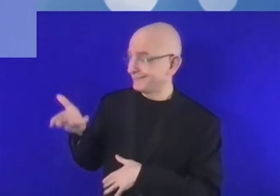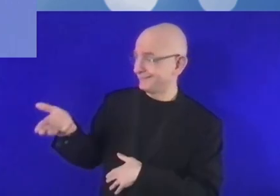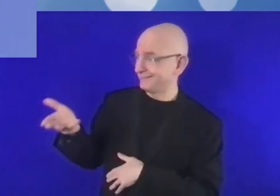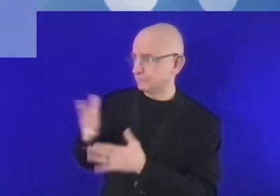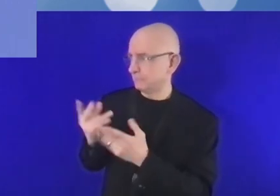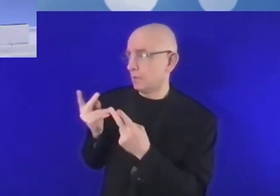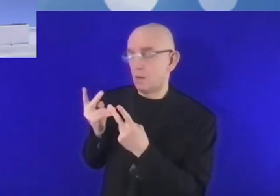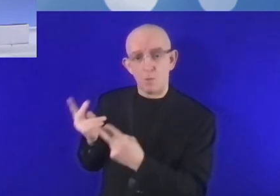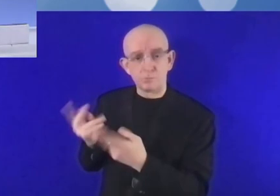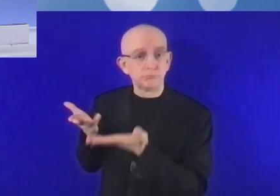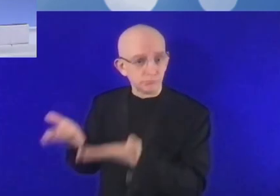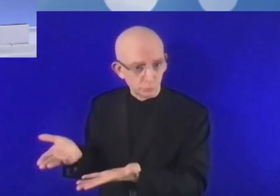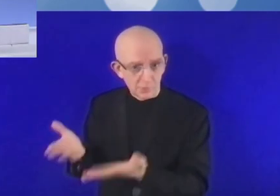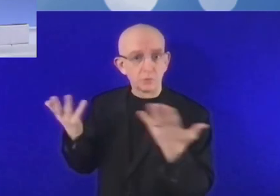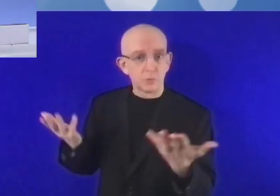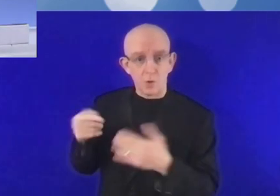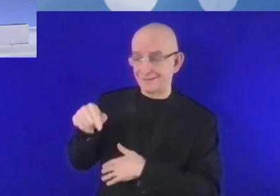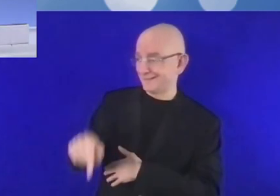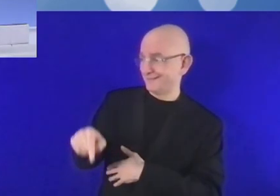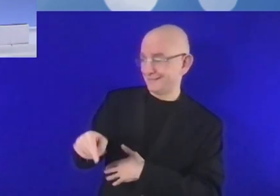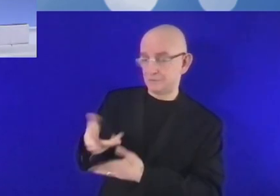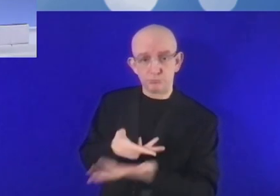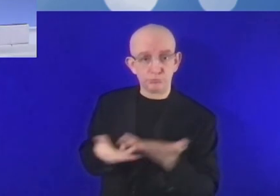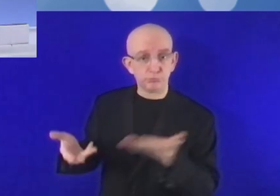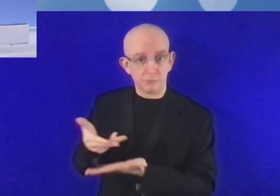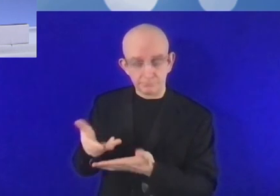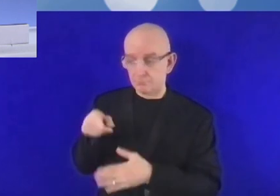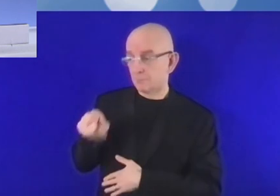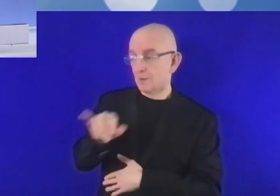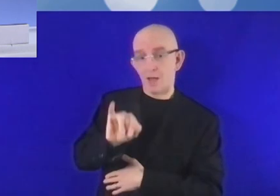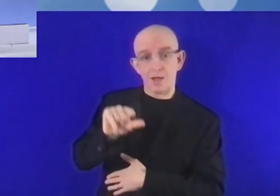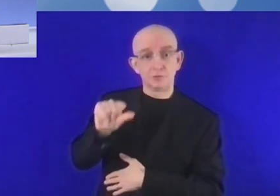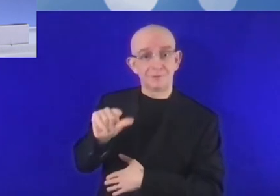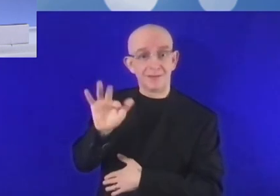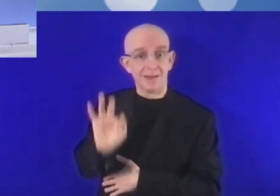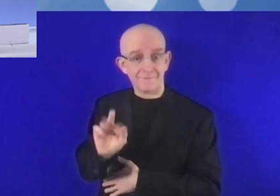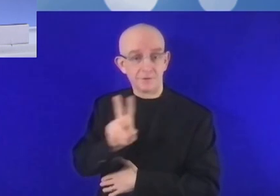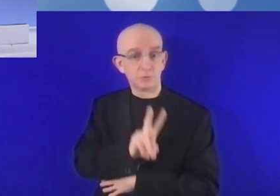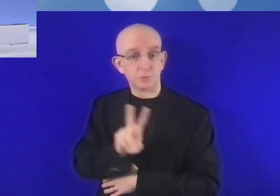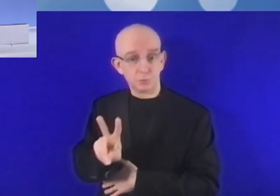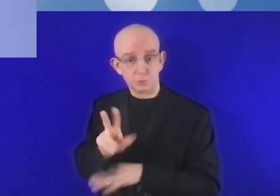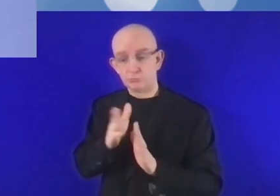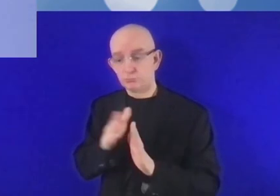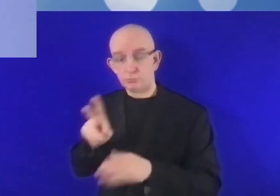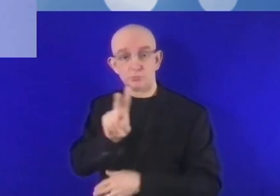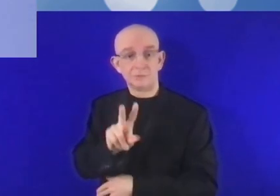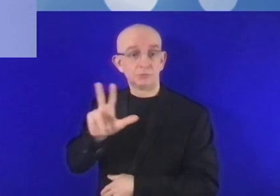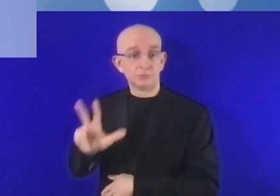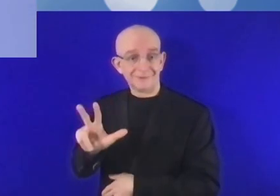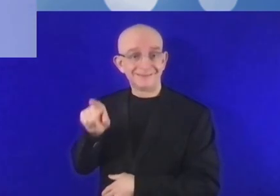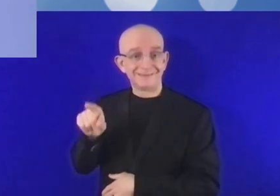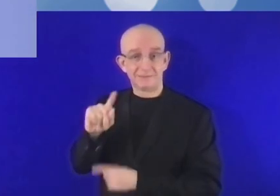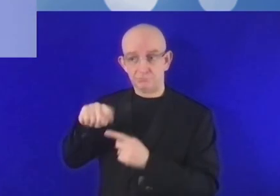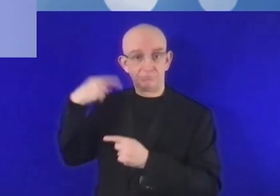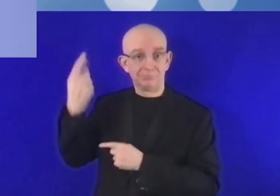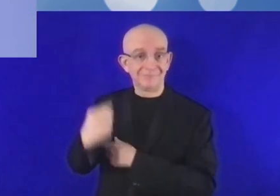l'année prochaine, justement, nous serons en Éthiopie. Vous serez l'hôte du prochain IGF. Et je vais maintenant donner la